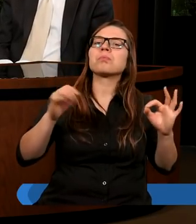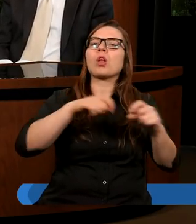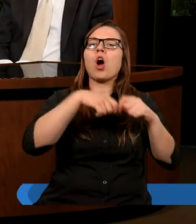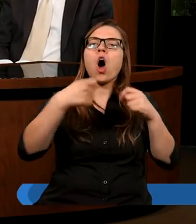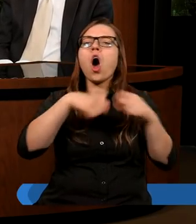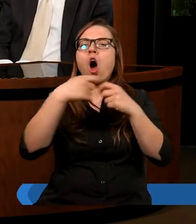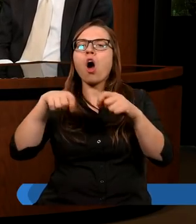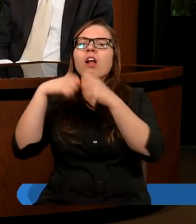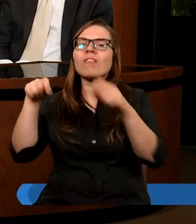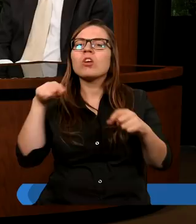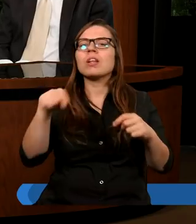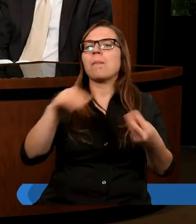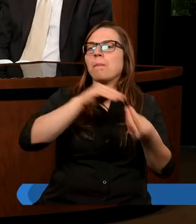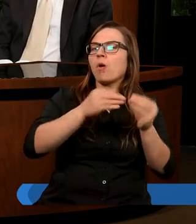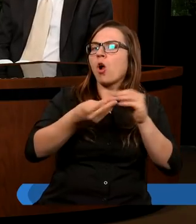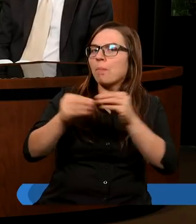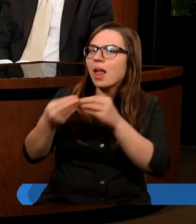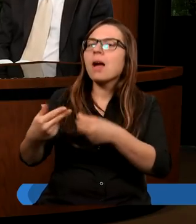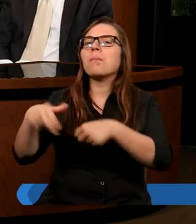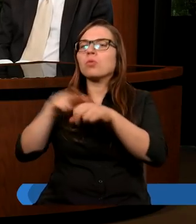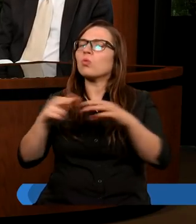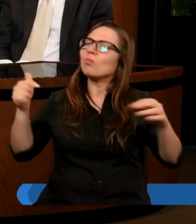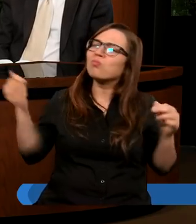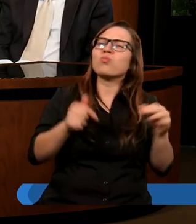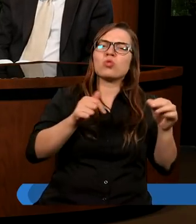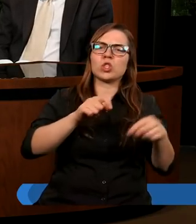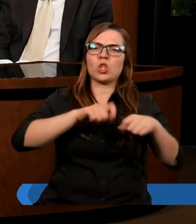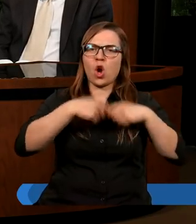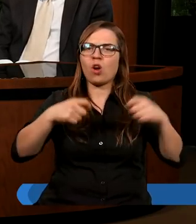problemów, które powinny być rozwiązywane.